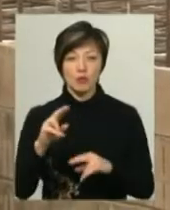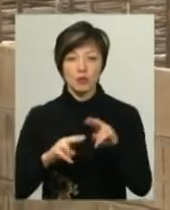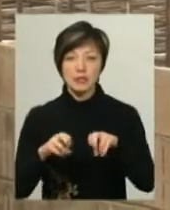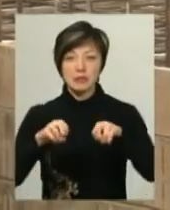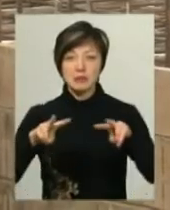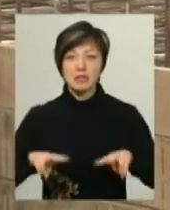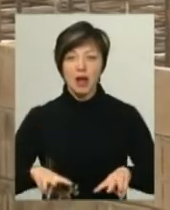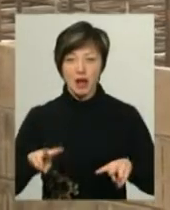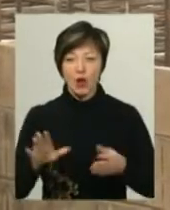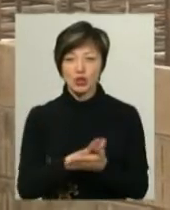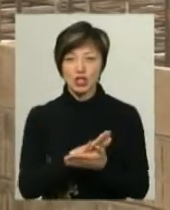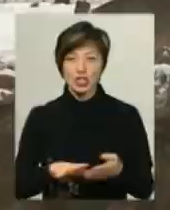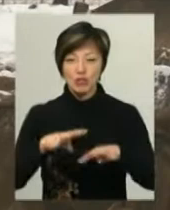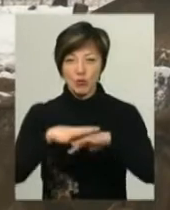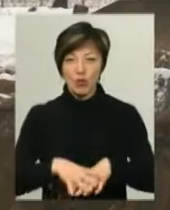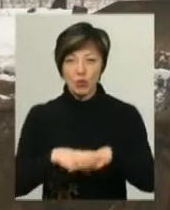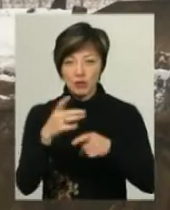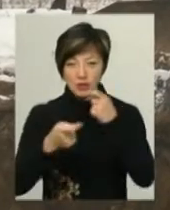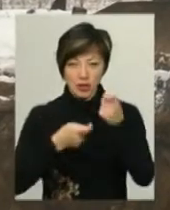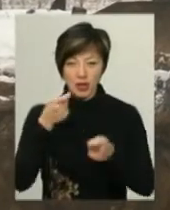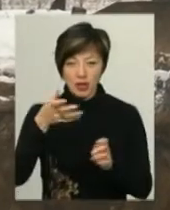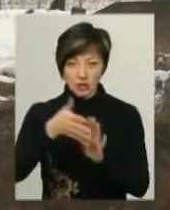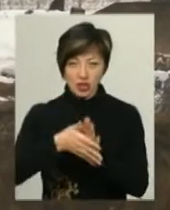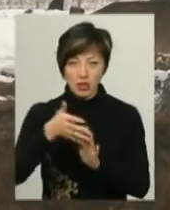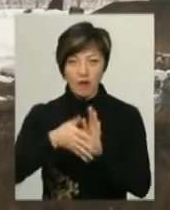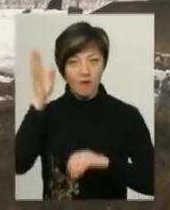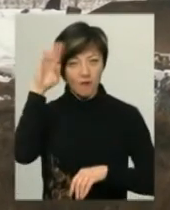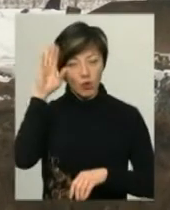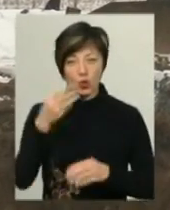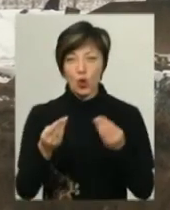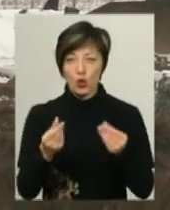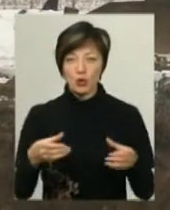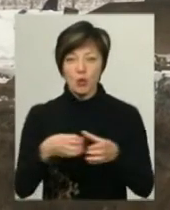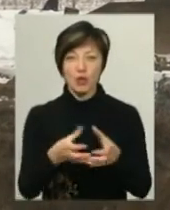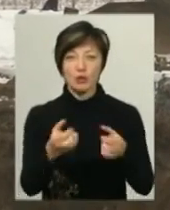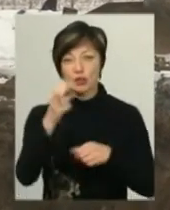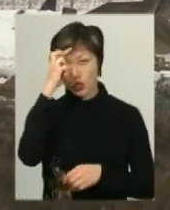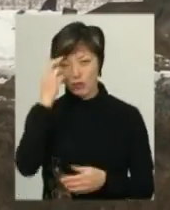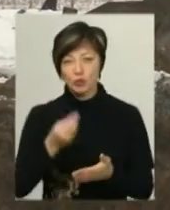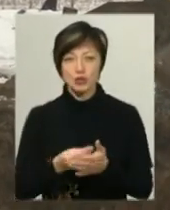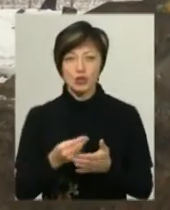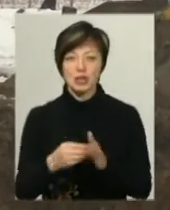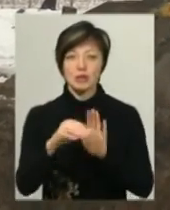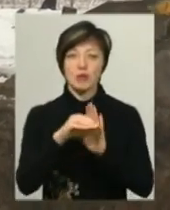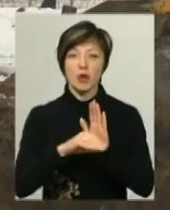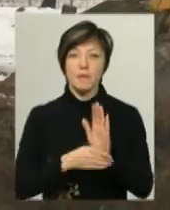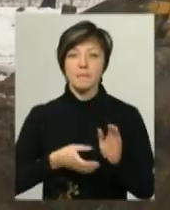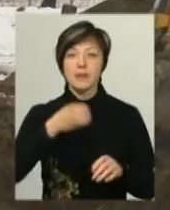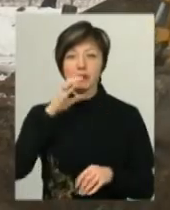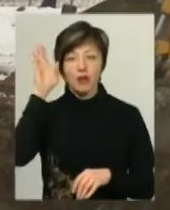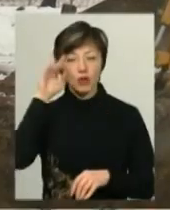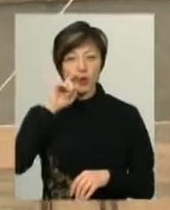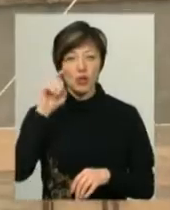спеціальні очисні споруди для ретельнішої фільтрації стічних та каналізаційних вод. Гроші громада отримала з державного бюджету за програмою «Питна вода